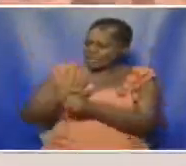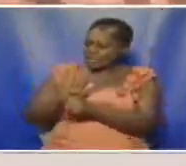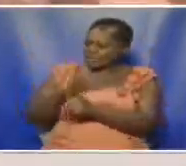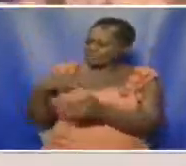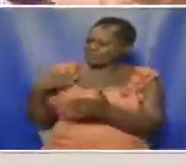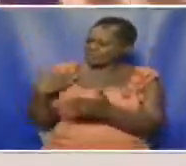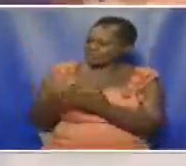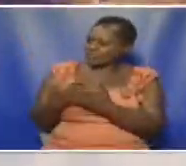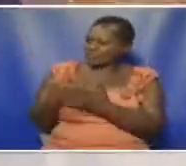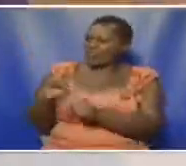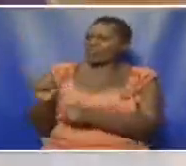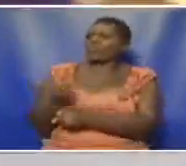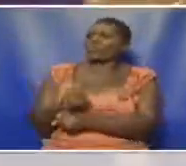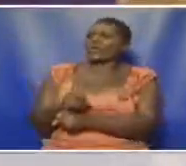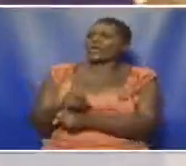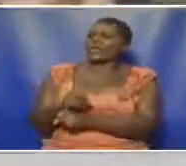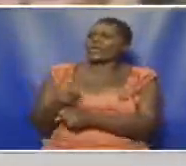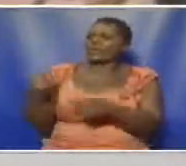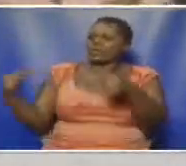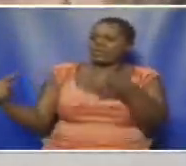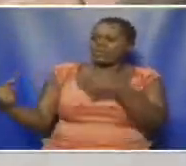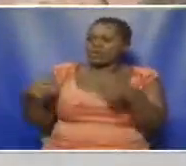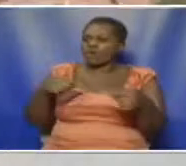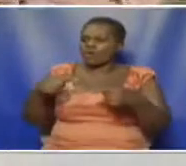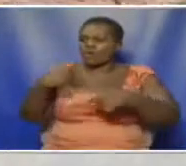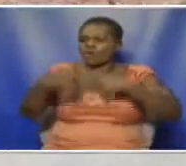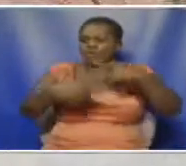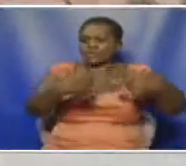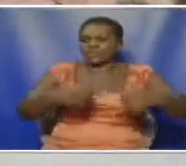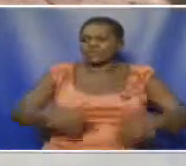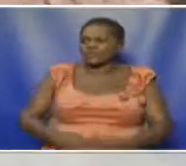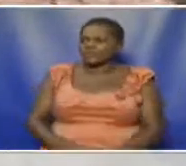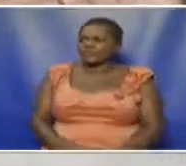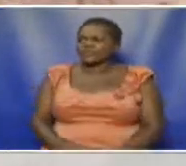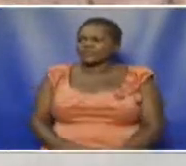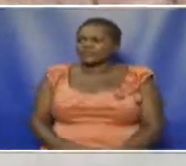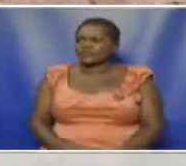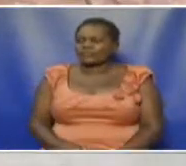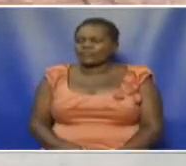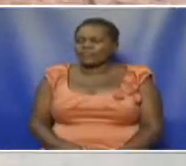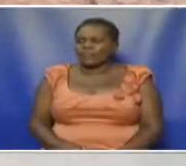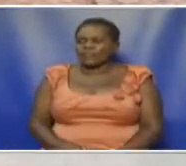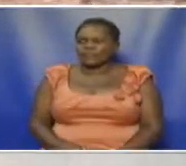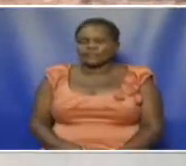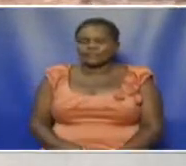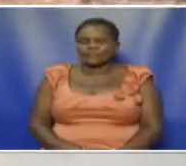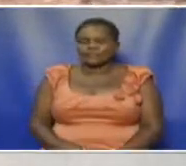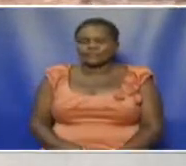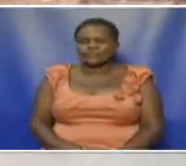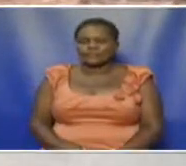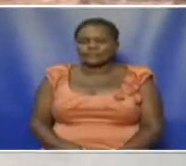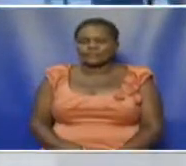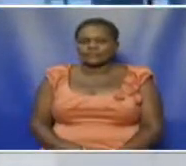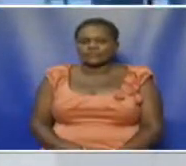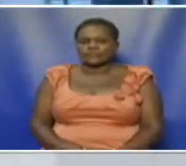hadilini vita hivi vitaendelea Ibrahim Karanja KTN News